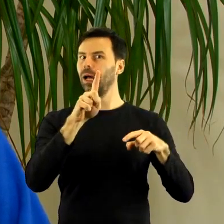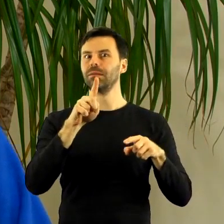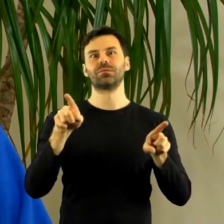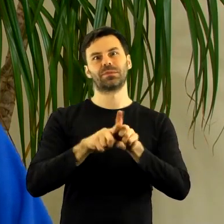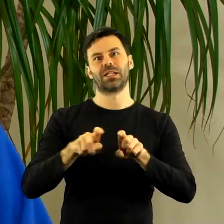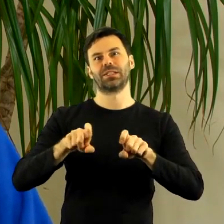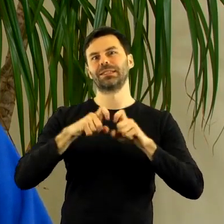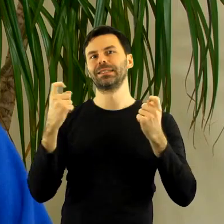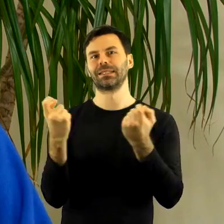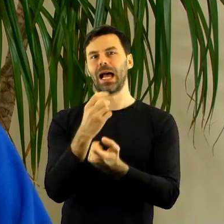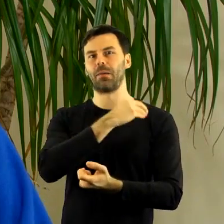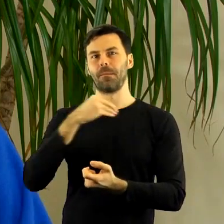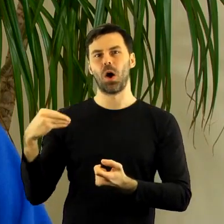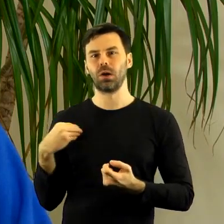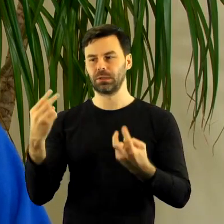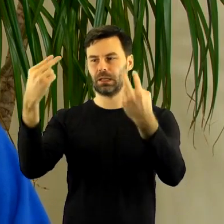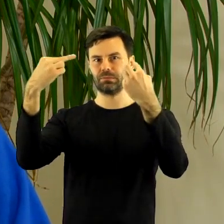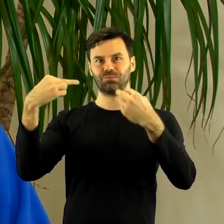było, powiem, pod ręką,